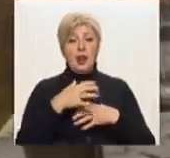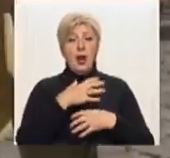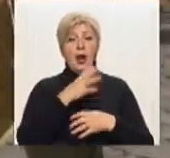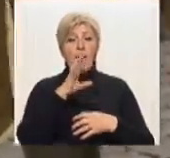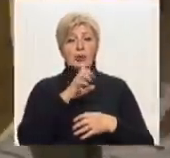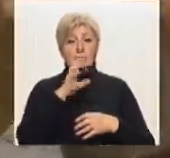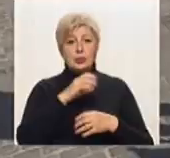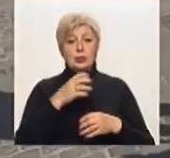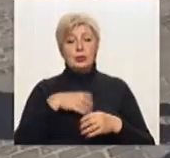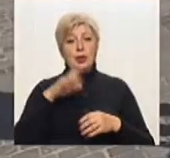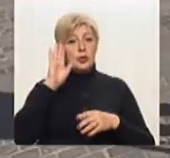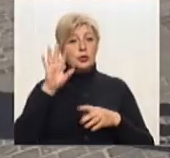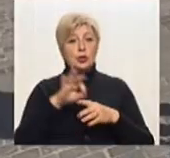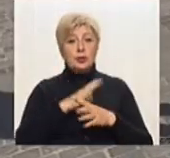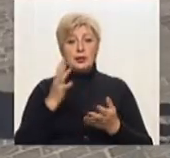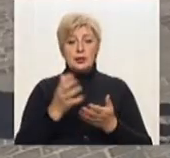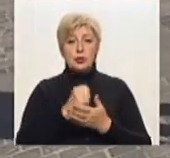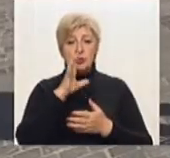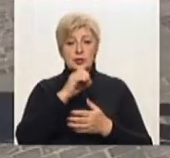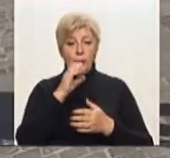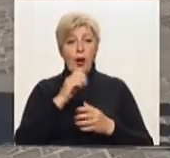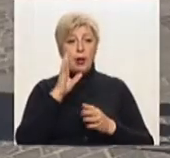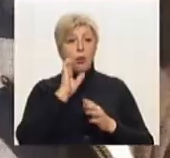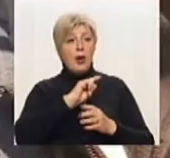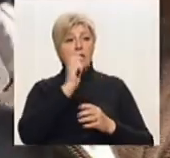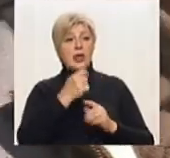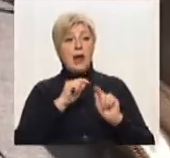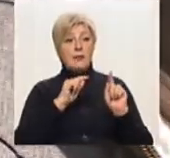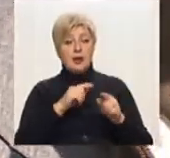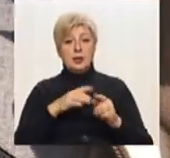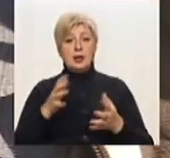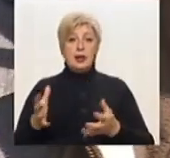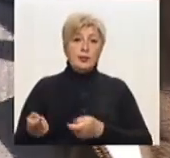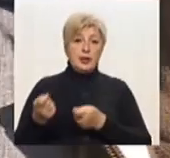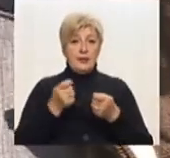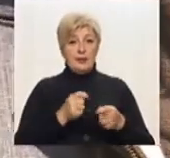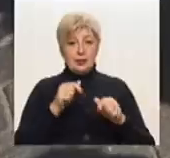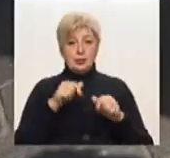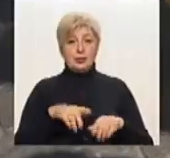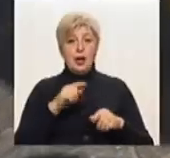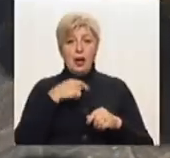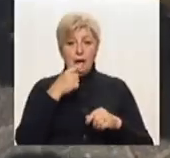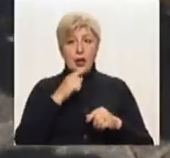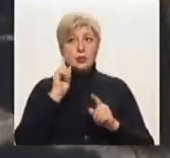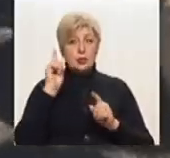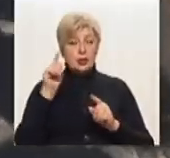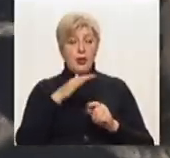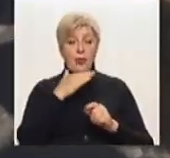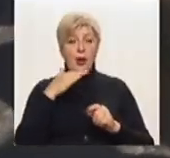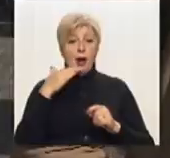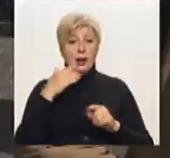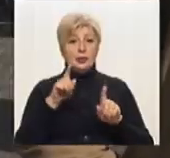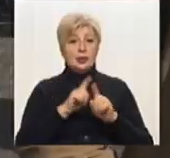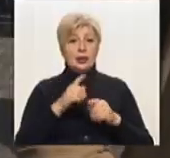собаку в зоні бойових дів Луганської області і вирішив забрати з собою. Дівчина каже, що там багато таких тварин, які залишились без